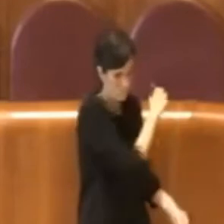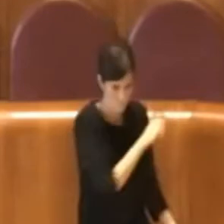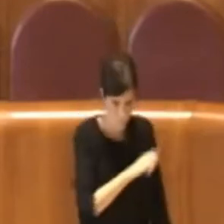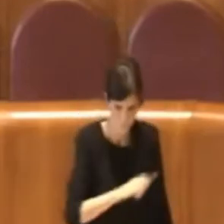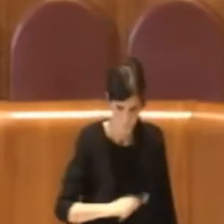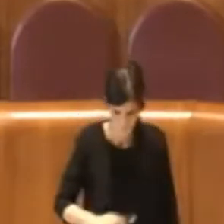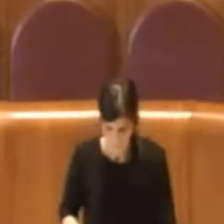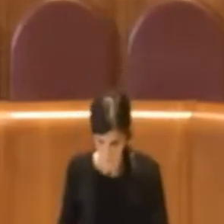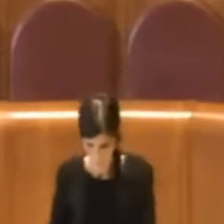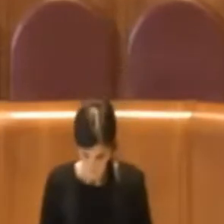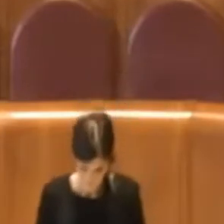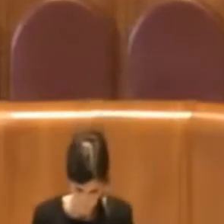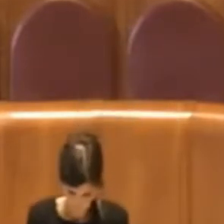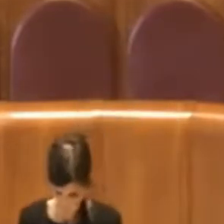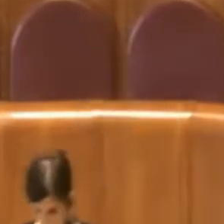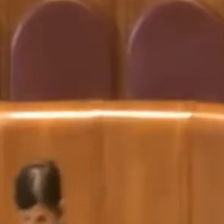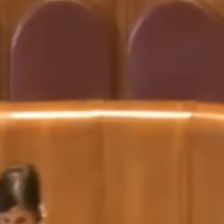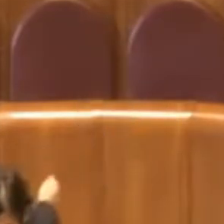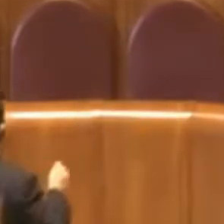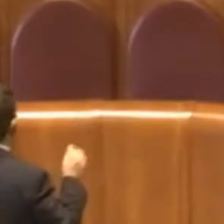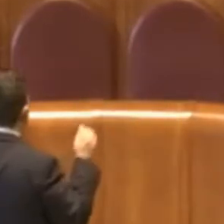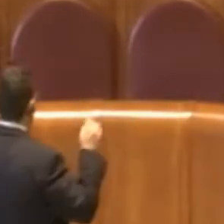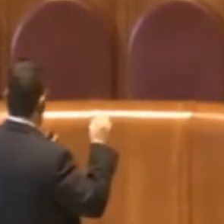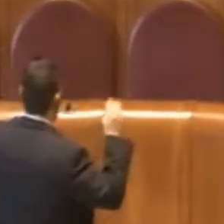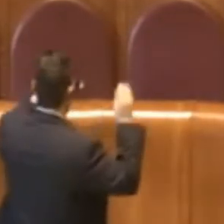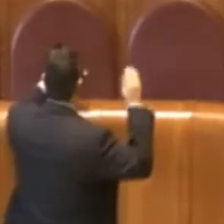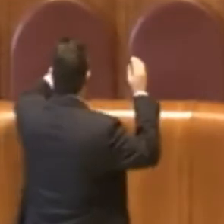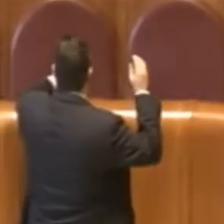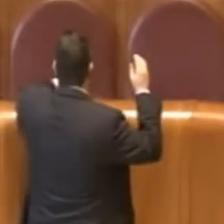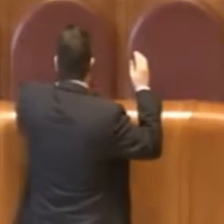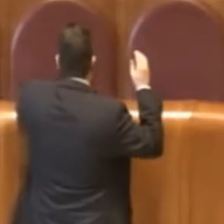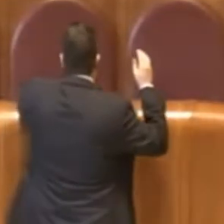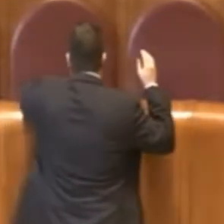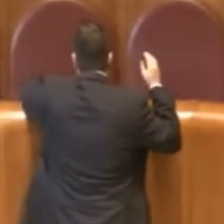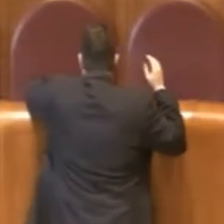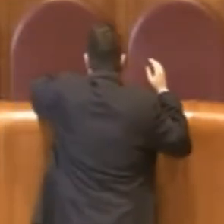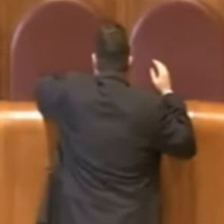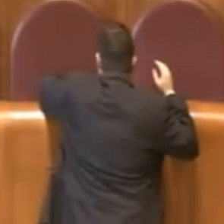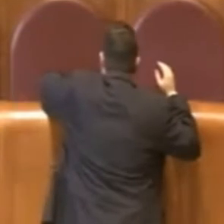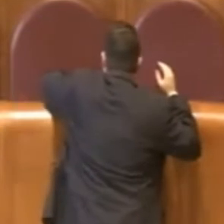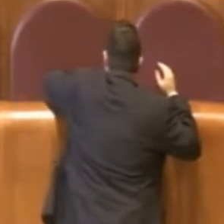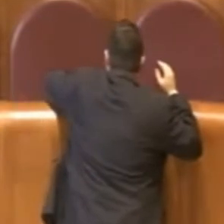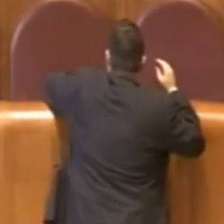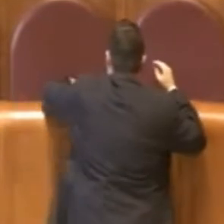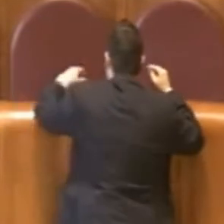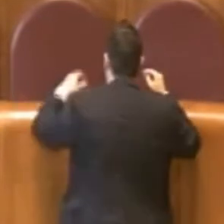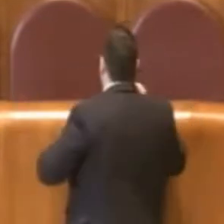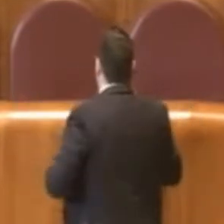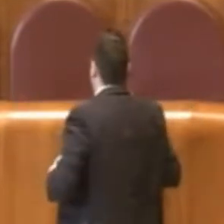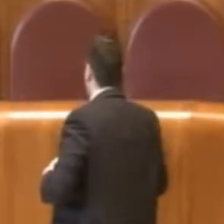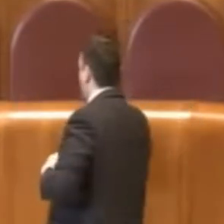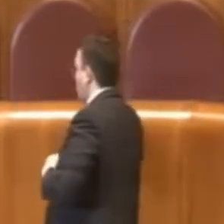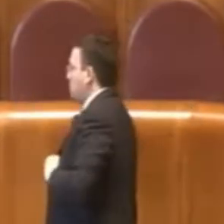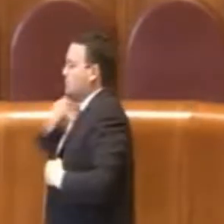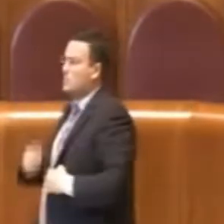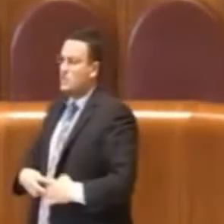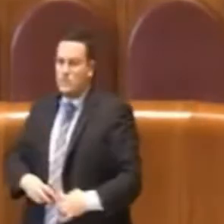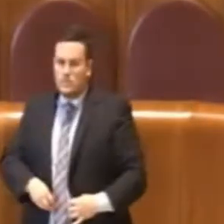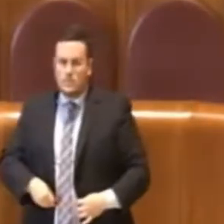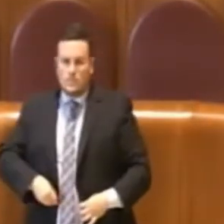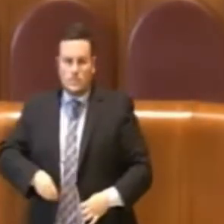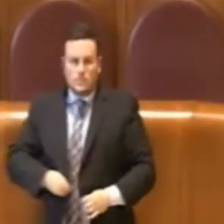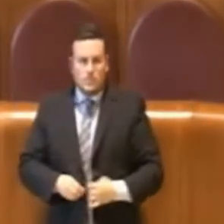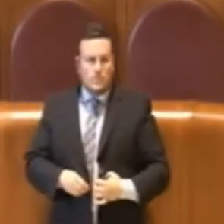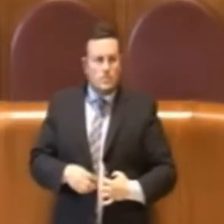Sì, la ringrazio. Io veramente volevo votare come il mio gruppo, però poi le parole del consigliere mi hanno veramente